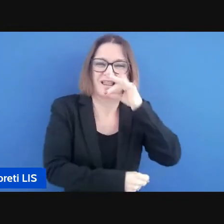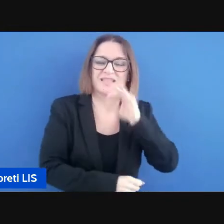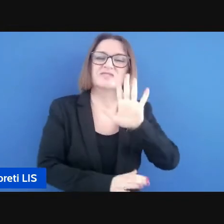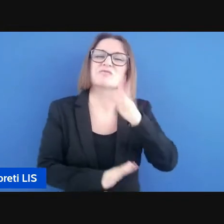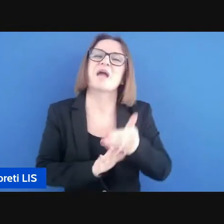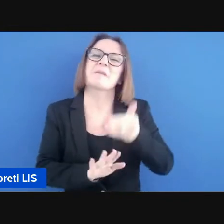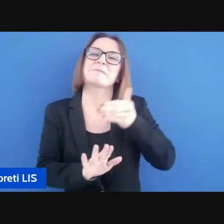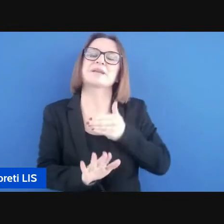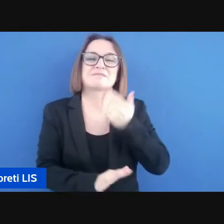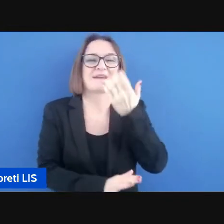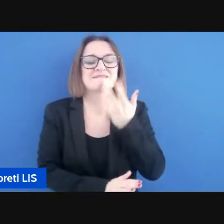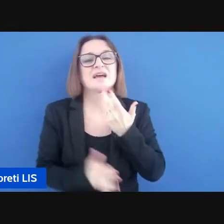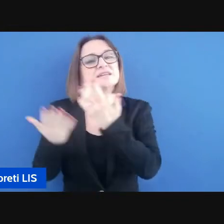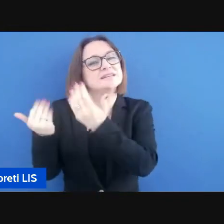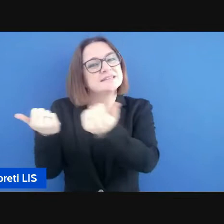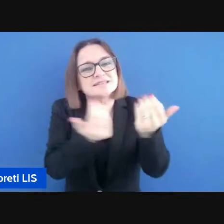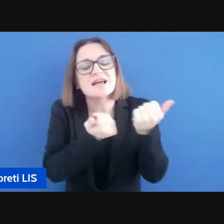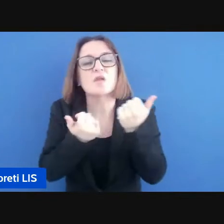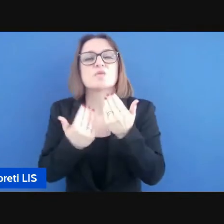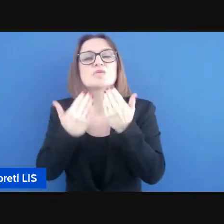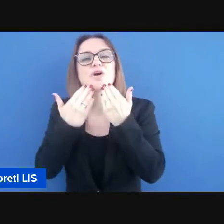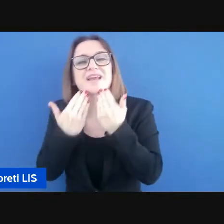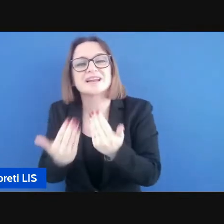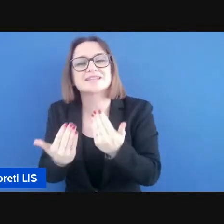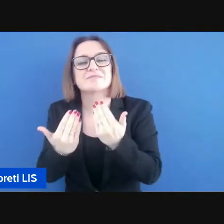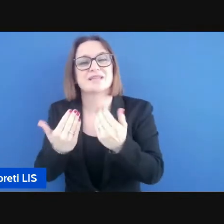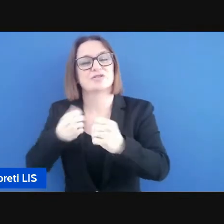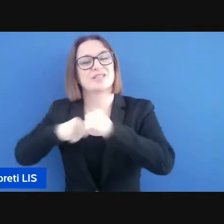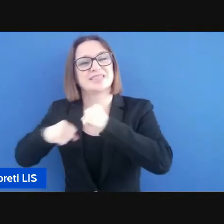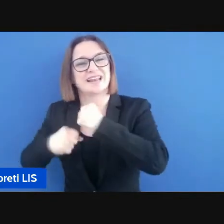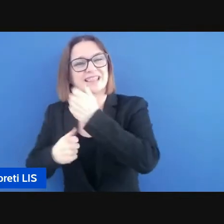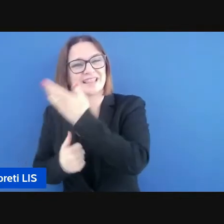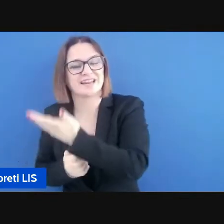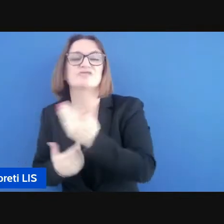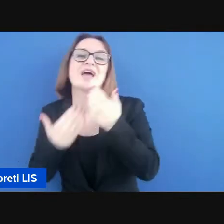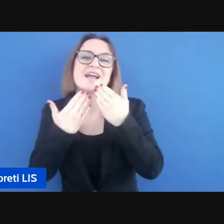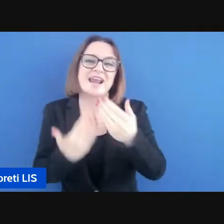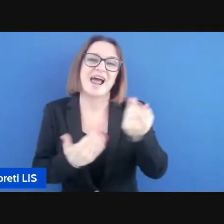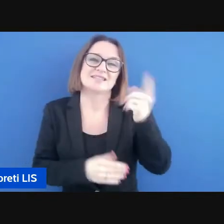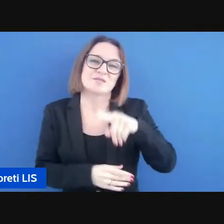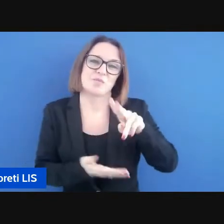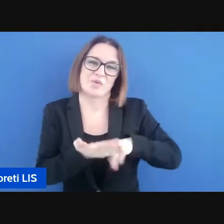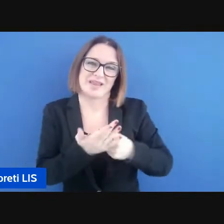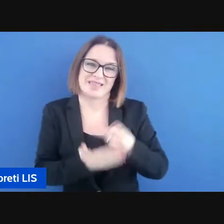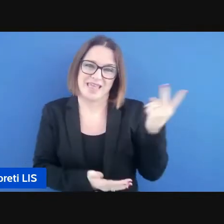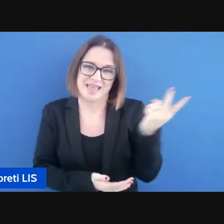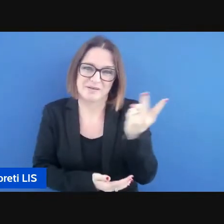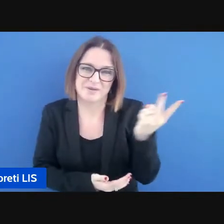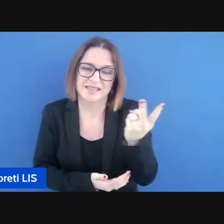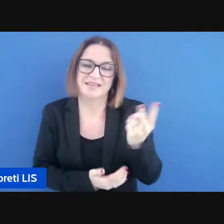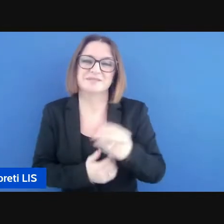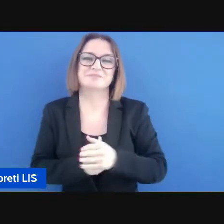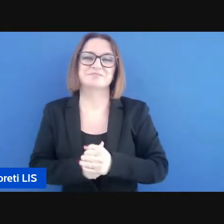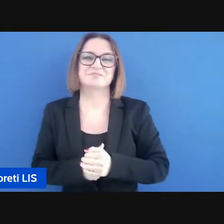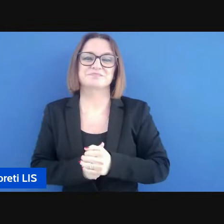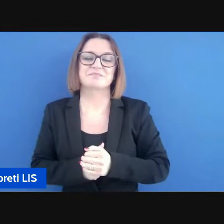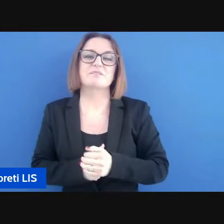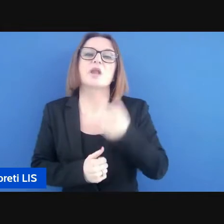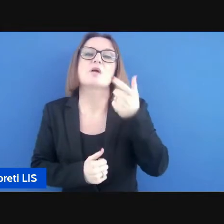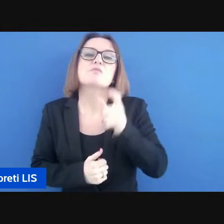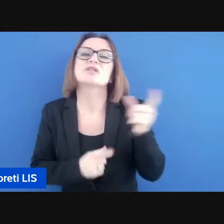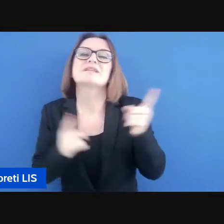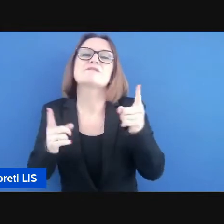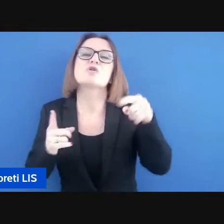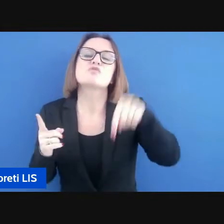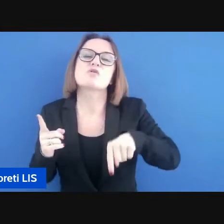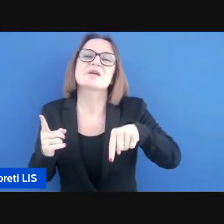ai saluti e ai ringraziamenti della direttrice alle nostre interpreti perché in questo momento